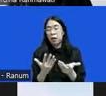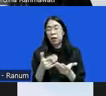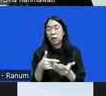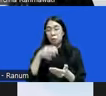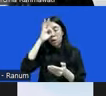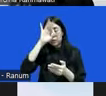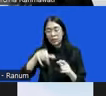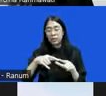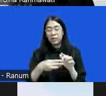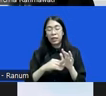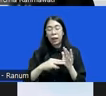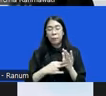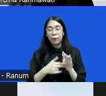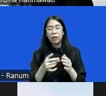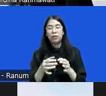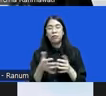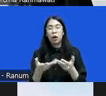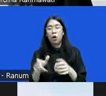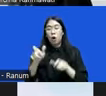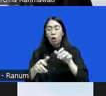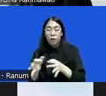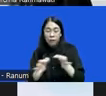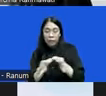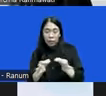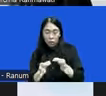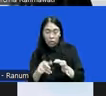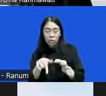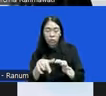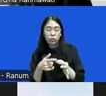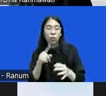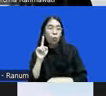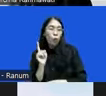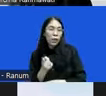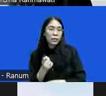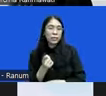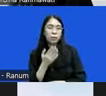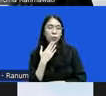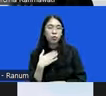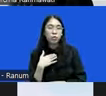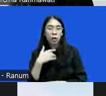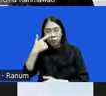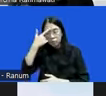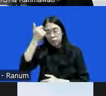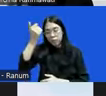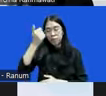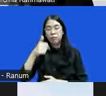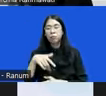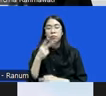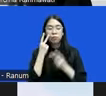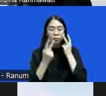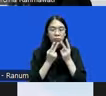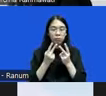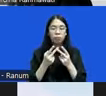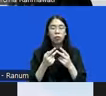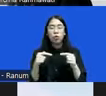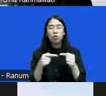fasilitator atau mediatornya harus punya ekspertis bisa memperhatikan relasi kuasa